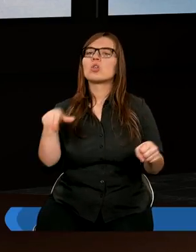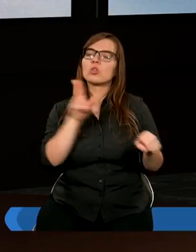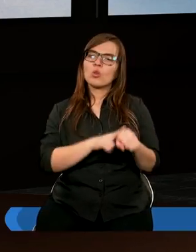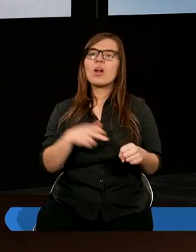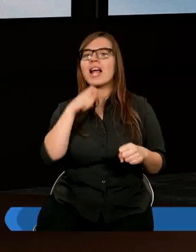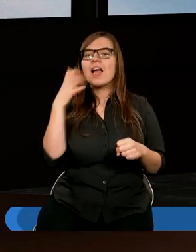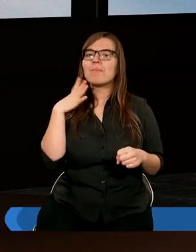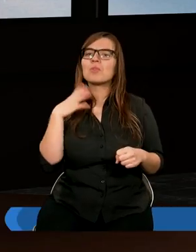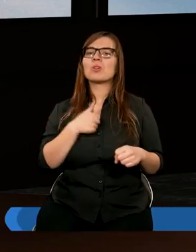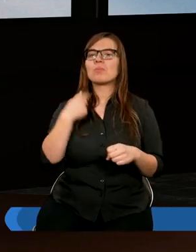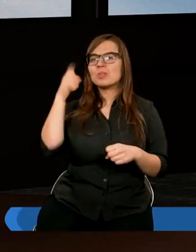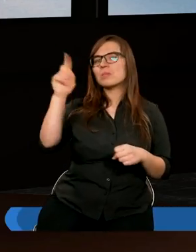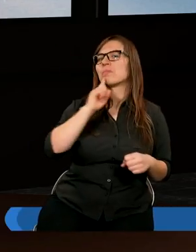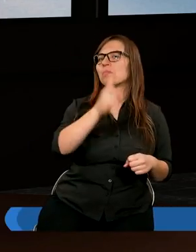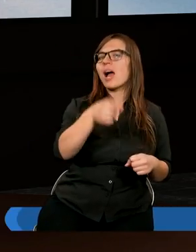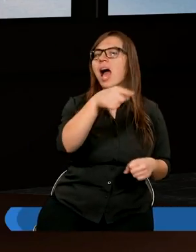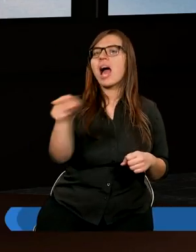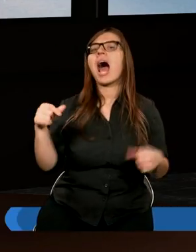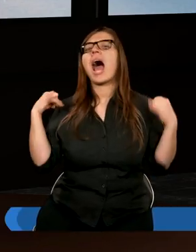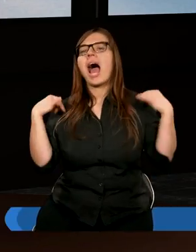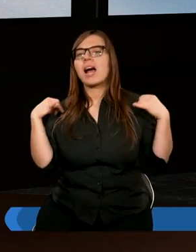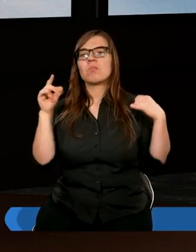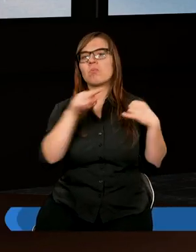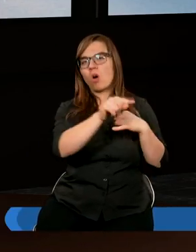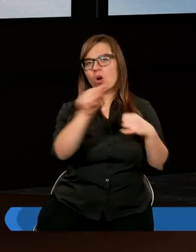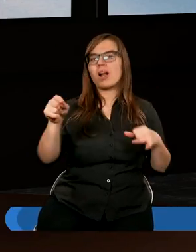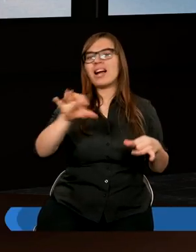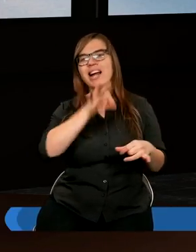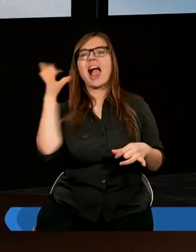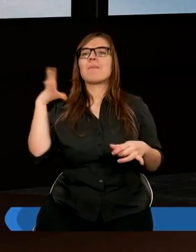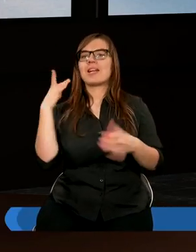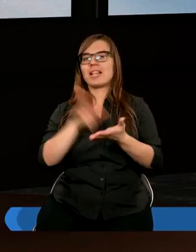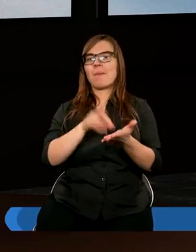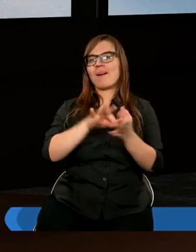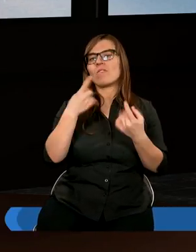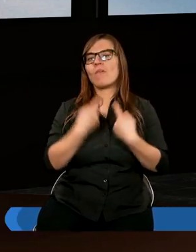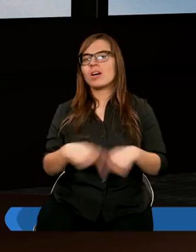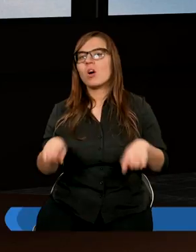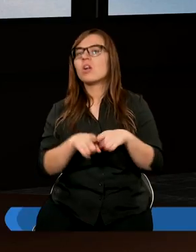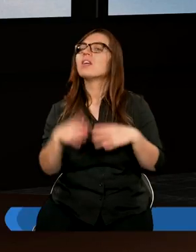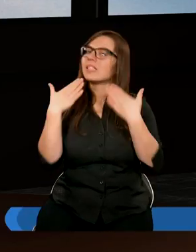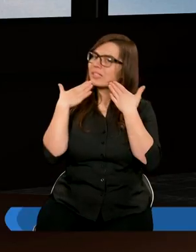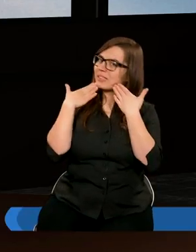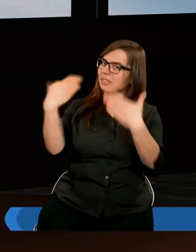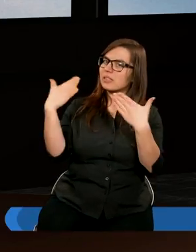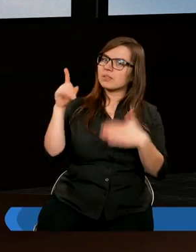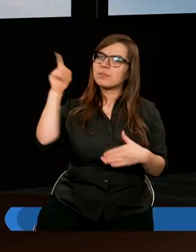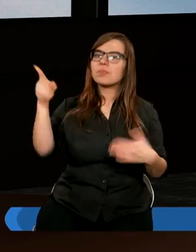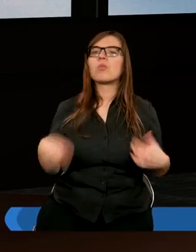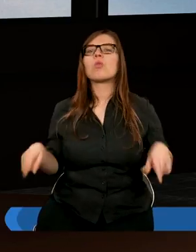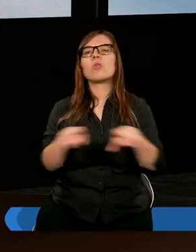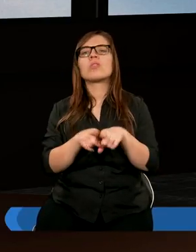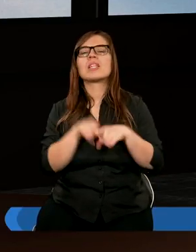które lepiej byłoby, gdybyś powierzył aniołom, bo oni by to lepiej wykonali. Dziękujemy Ci